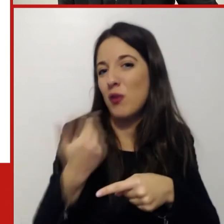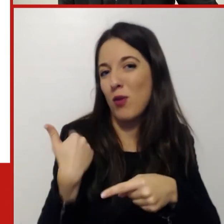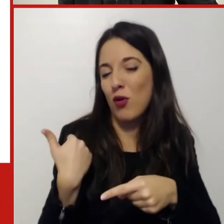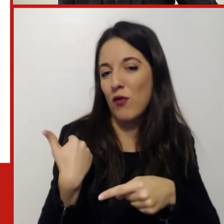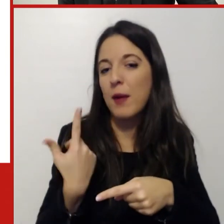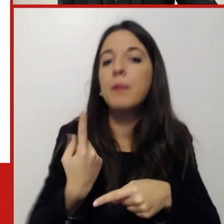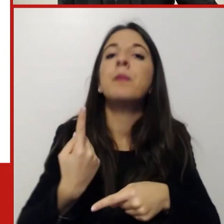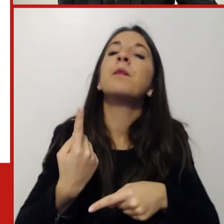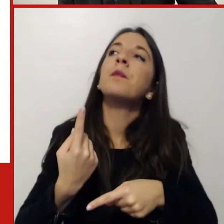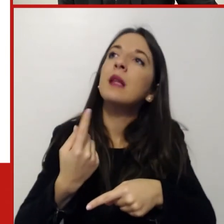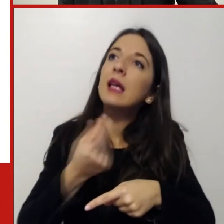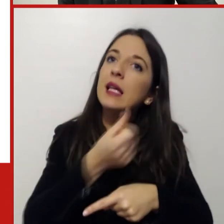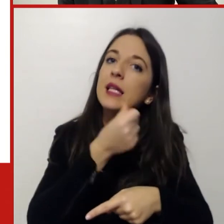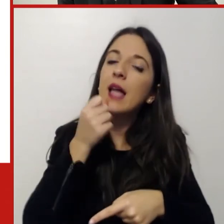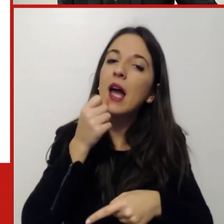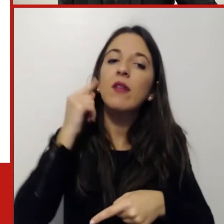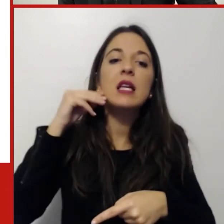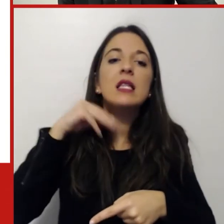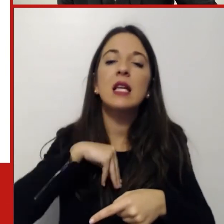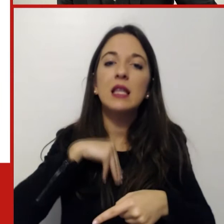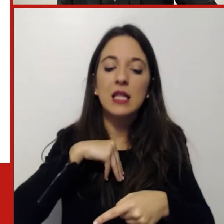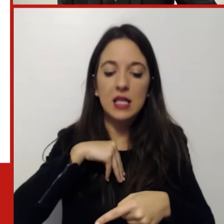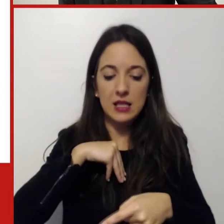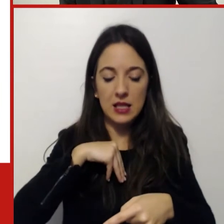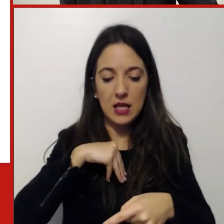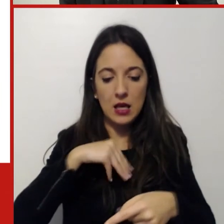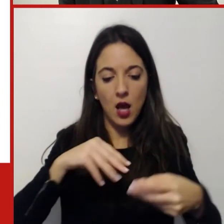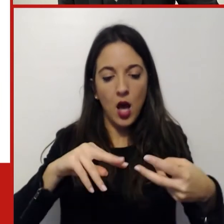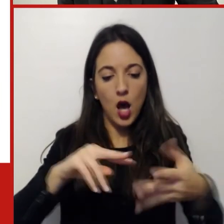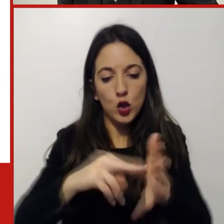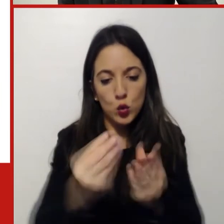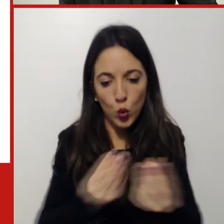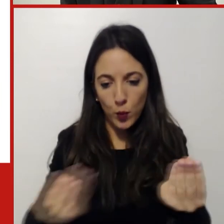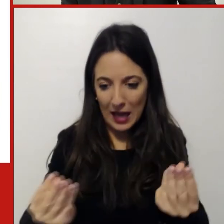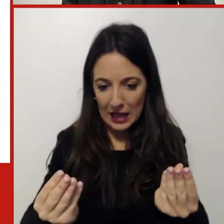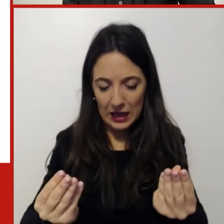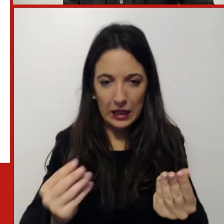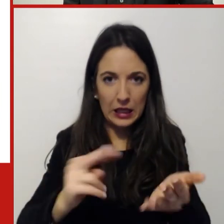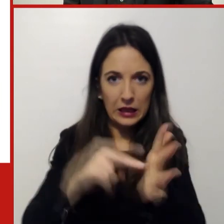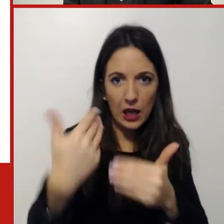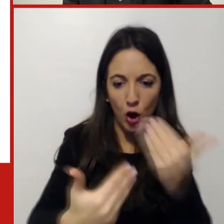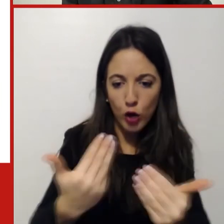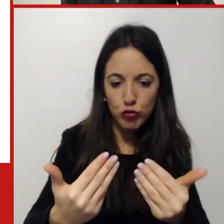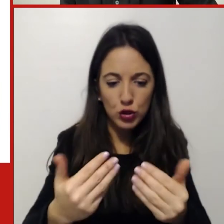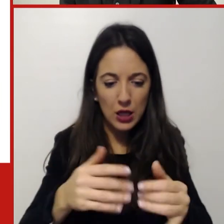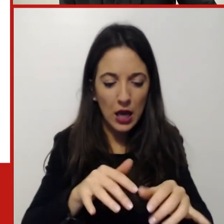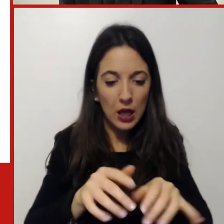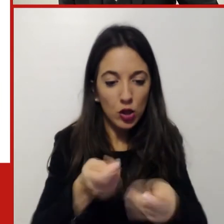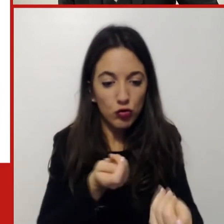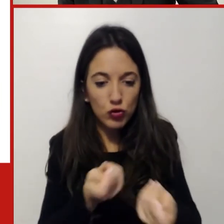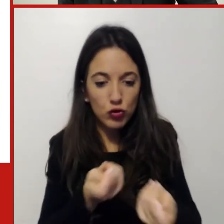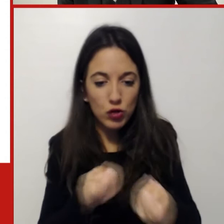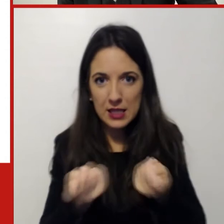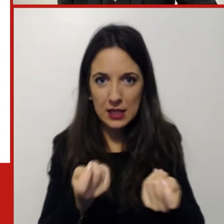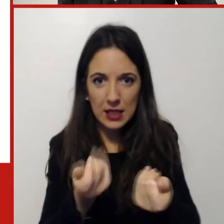propria relazione con i nuovi strumenti con i nuovi canali con le nuove tecnologie passare da una gestione del